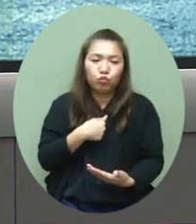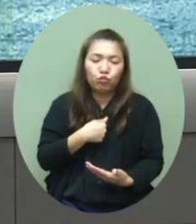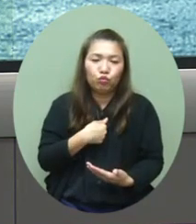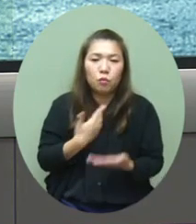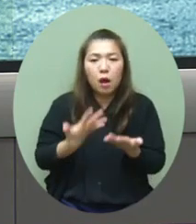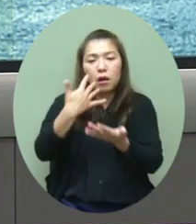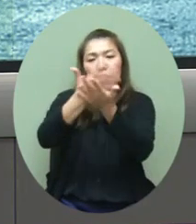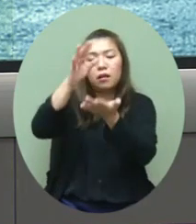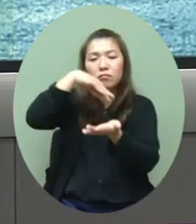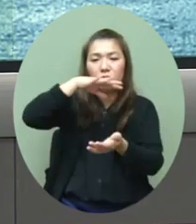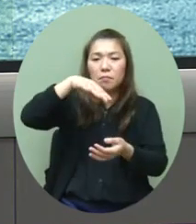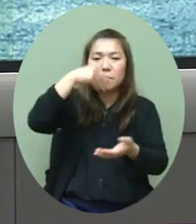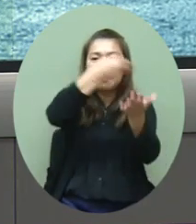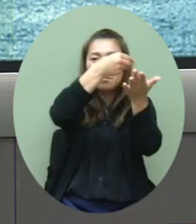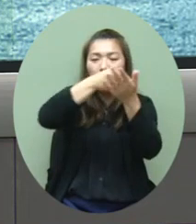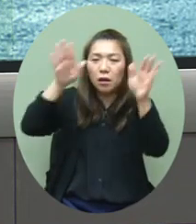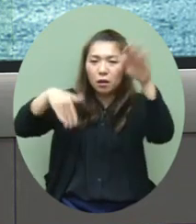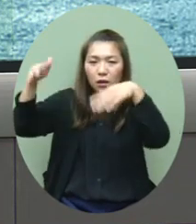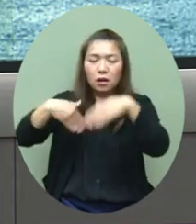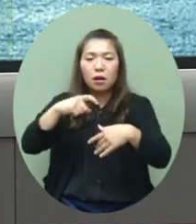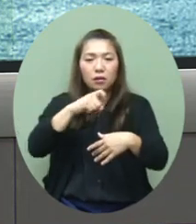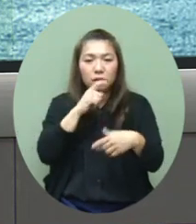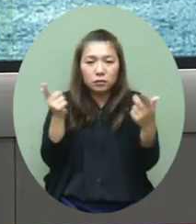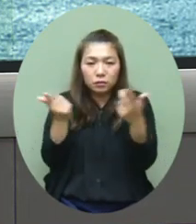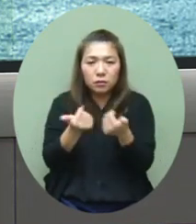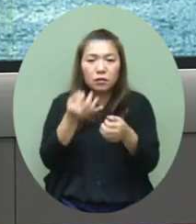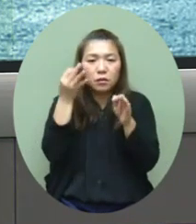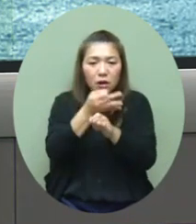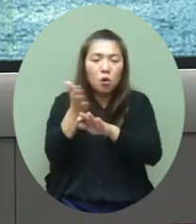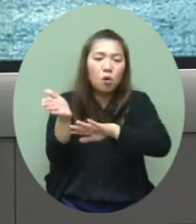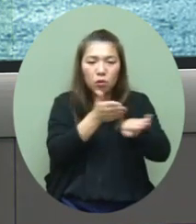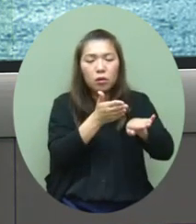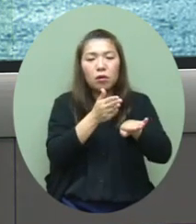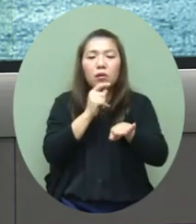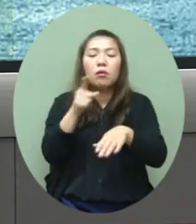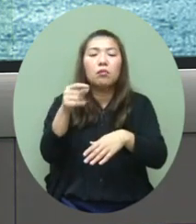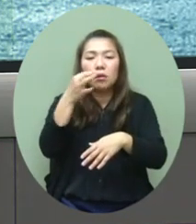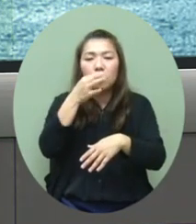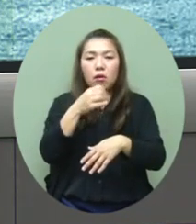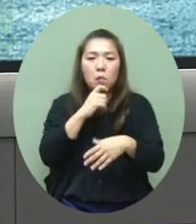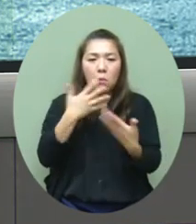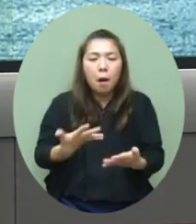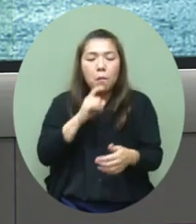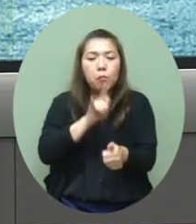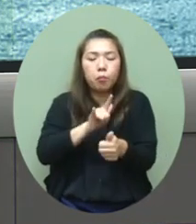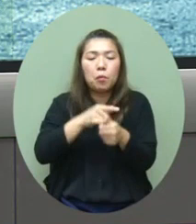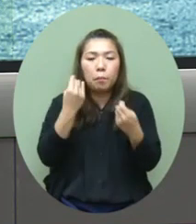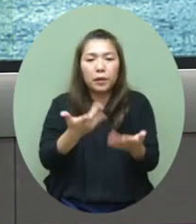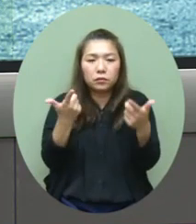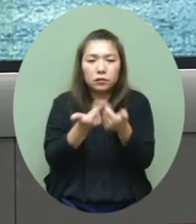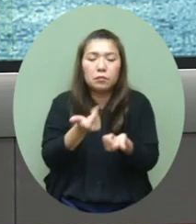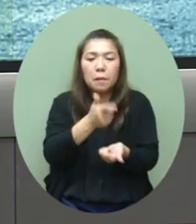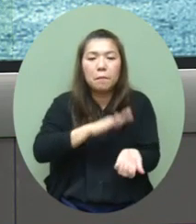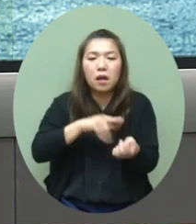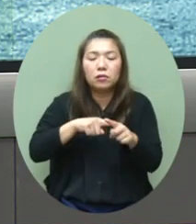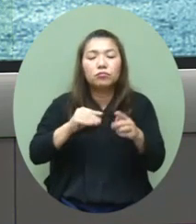在不同的地方種口或者採購一些合藥以外的藥物希望保障我們的病人可以得到適切的